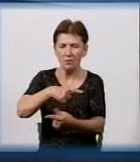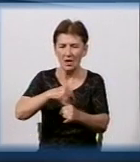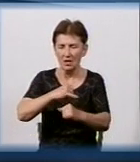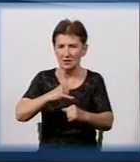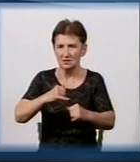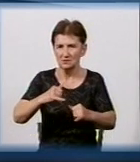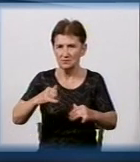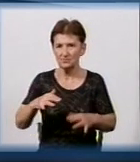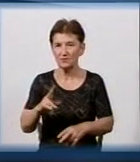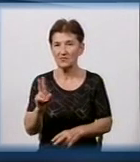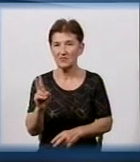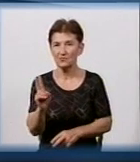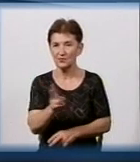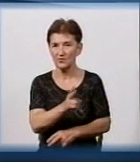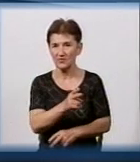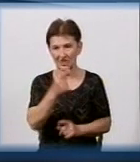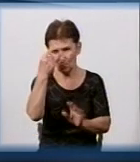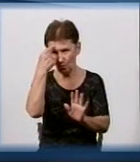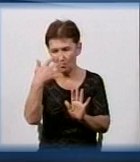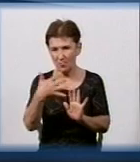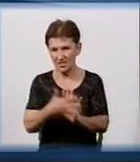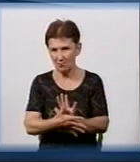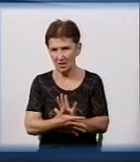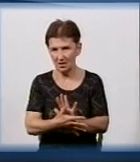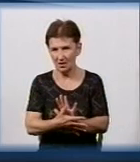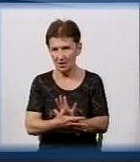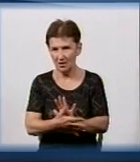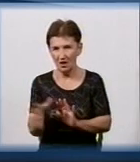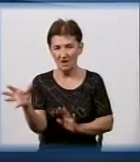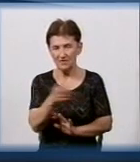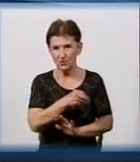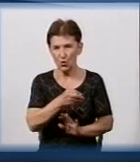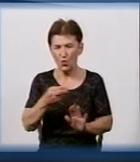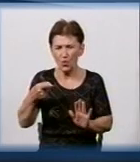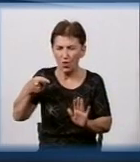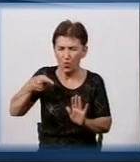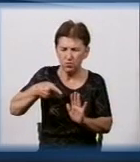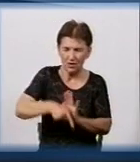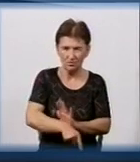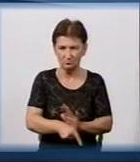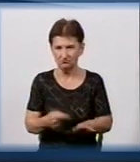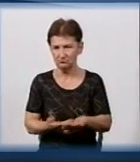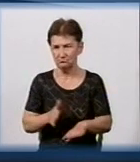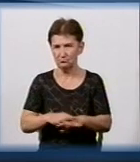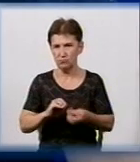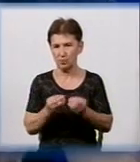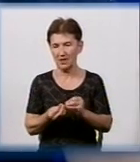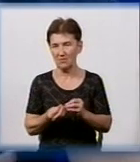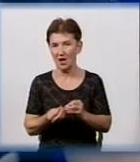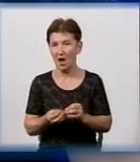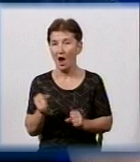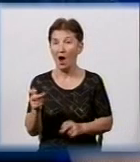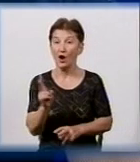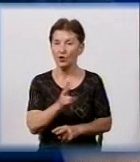ті, хто розуміється, хто розуміє, ті вже реагують. А ті, хто